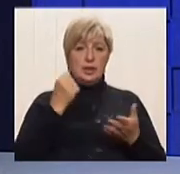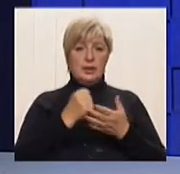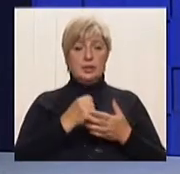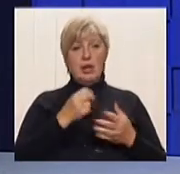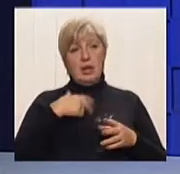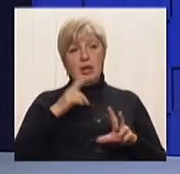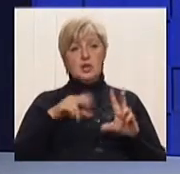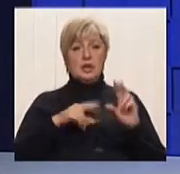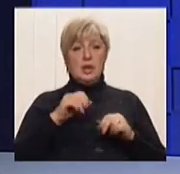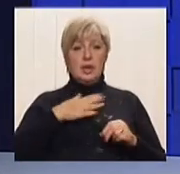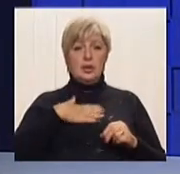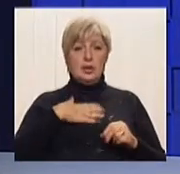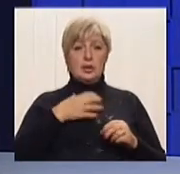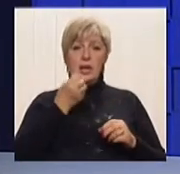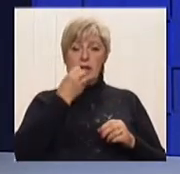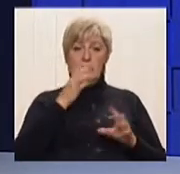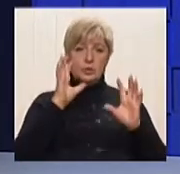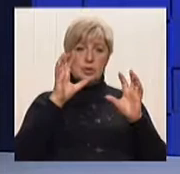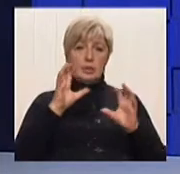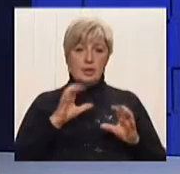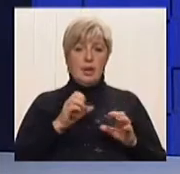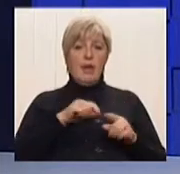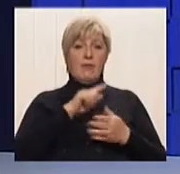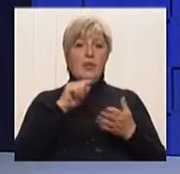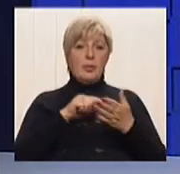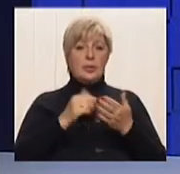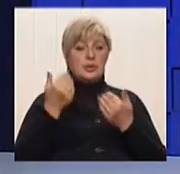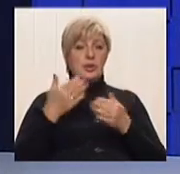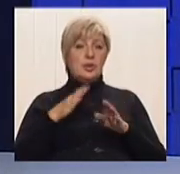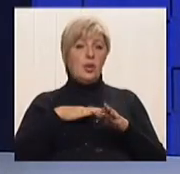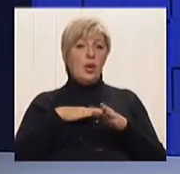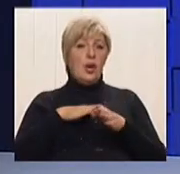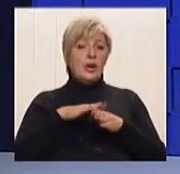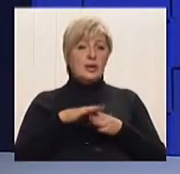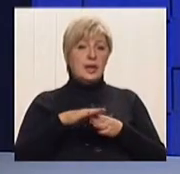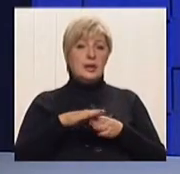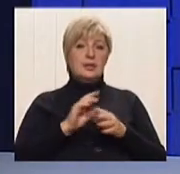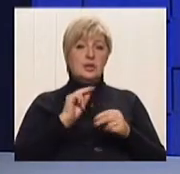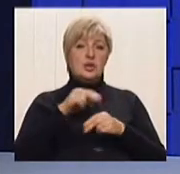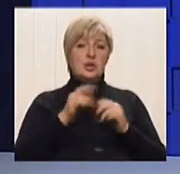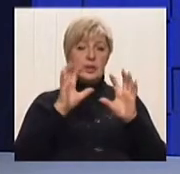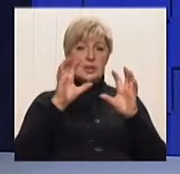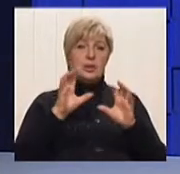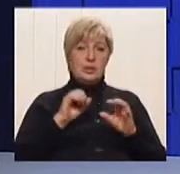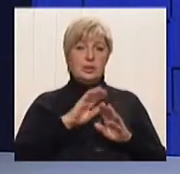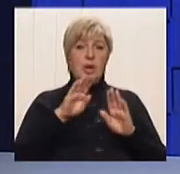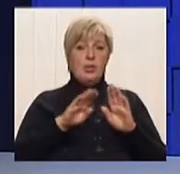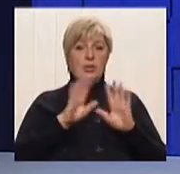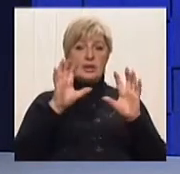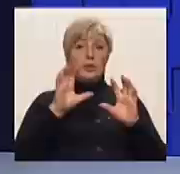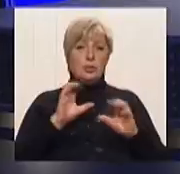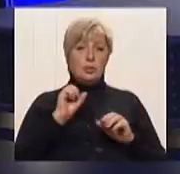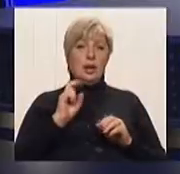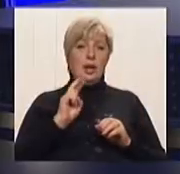Конституція. Вопрос її реалізації. Вопрос її реалізації через законодательство, через закони, підзаконні акти.